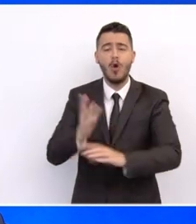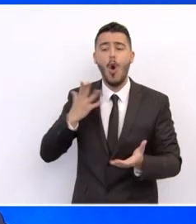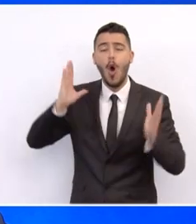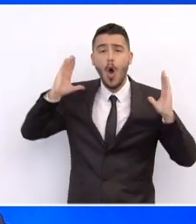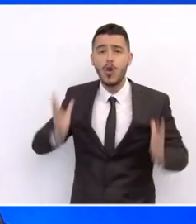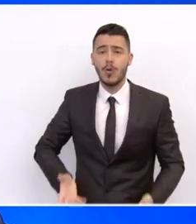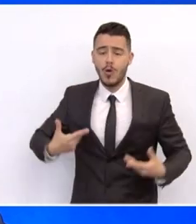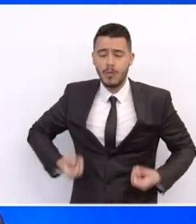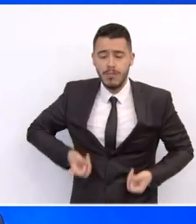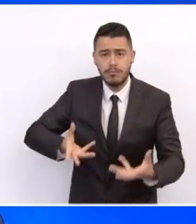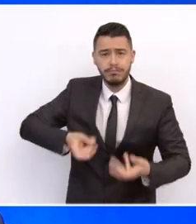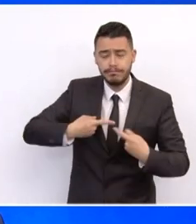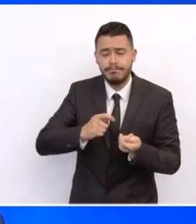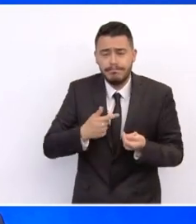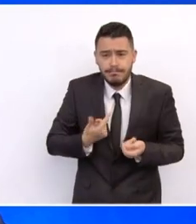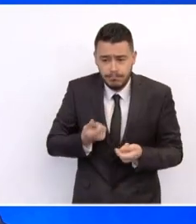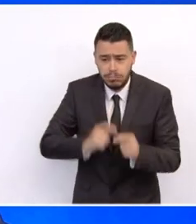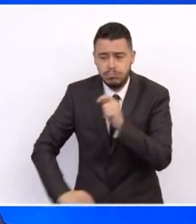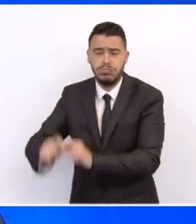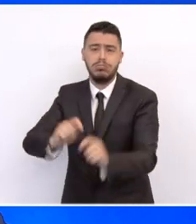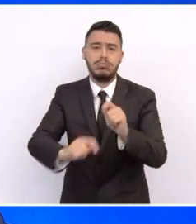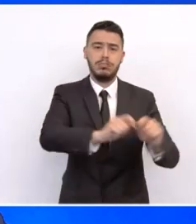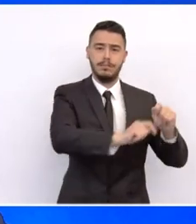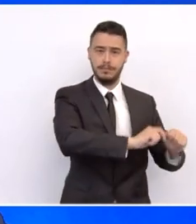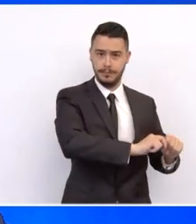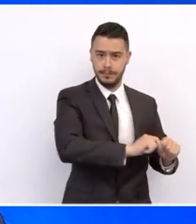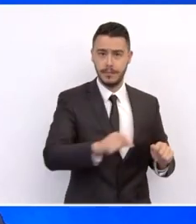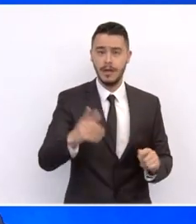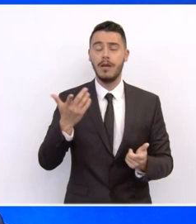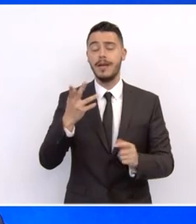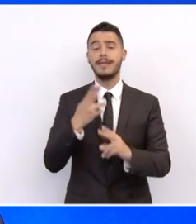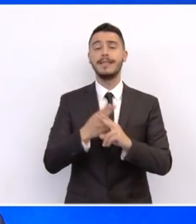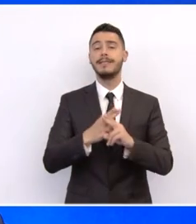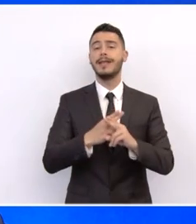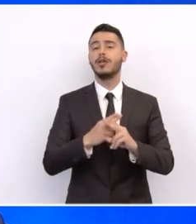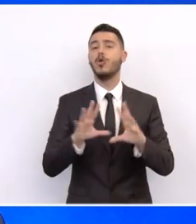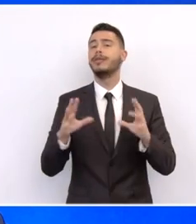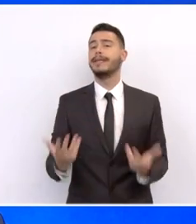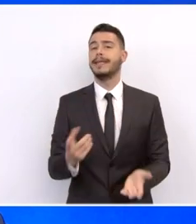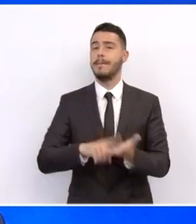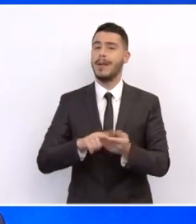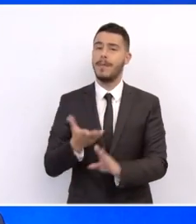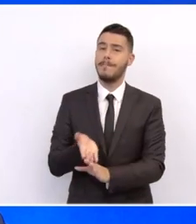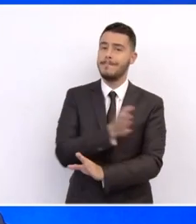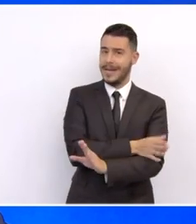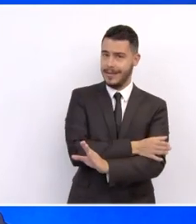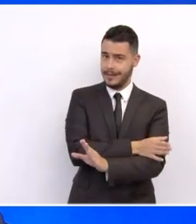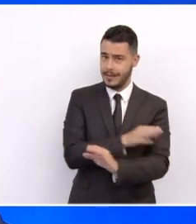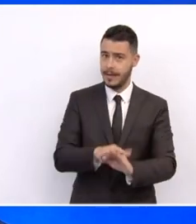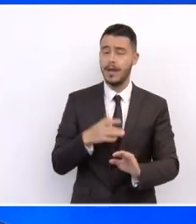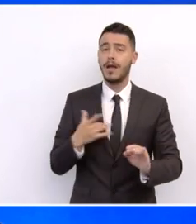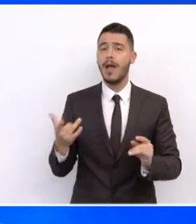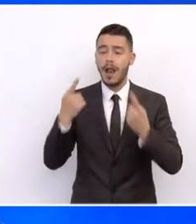να γίνει καλύτερα επιτεύξιμο, είναι σημαντικό να εξετάσουμε τις διαλειτουργικότητες, τις συνεκτικότητες, τις